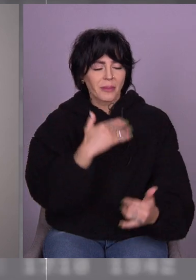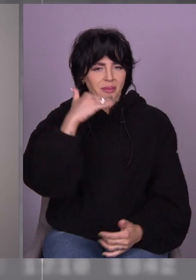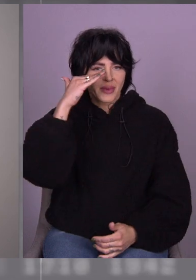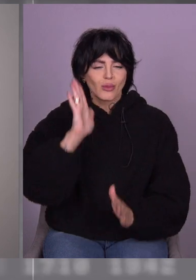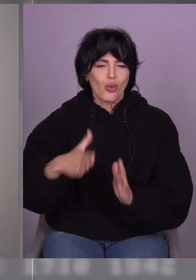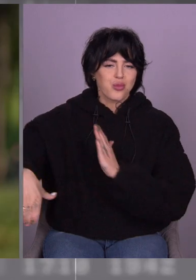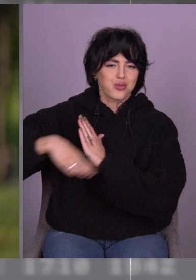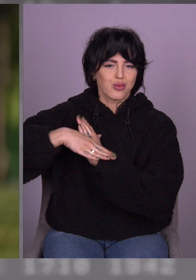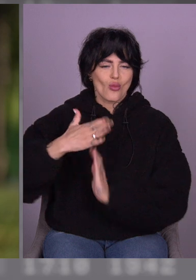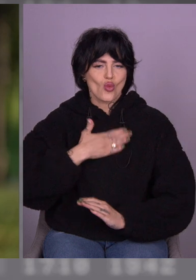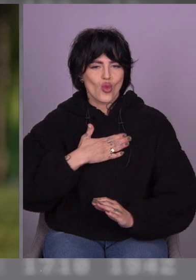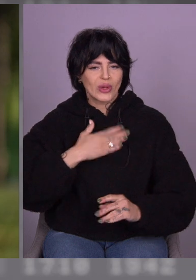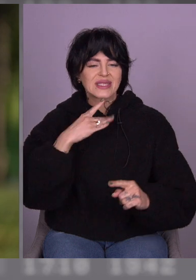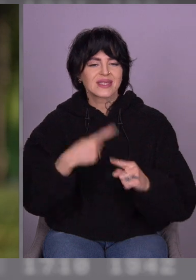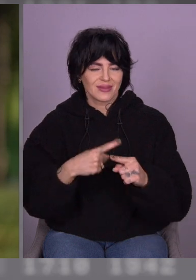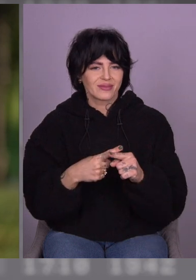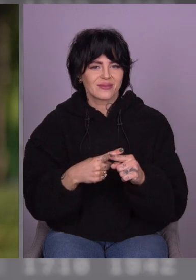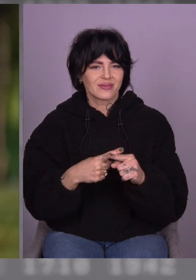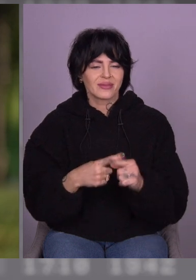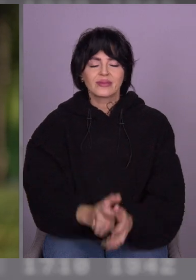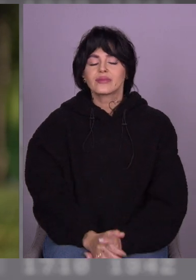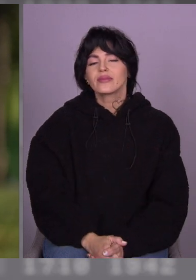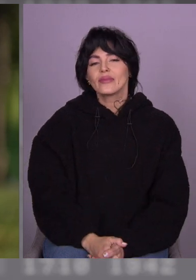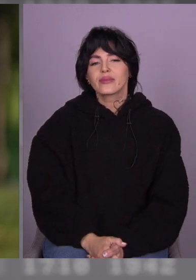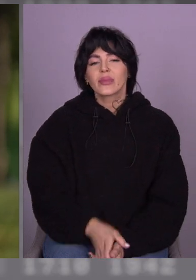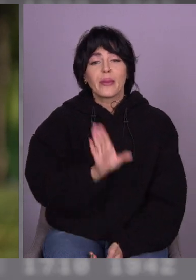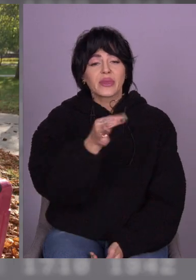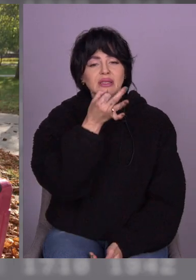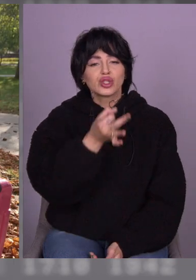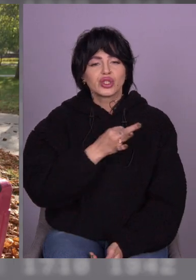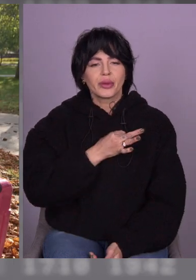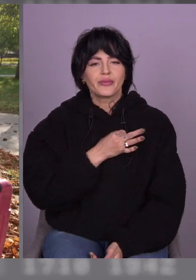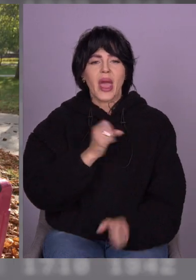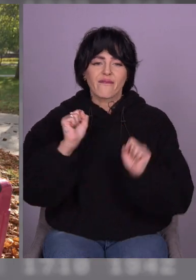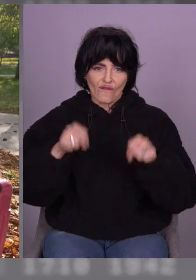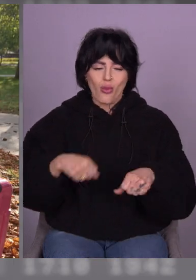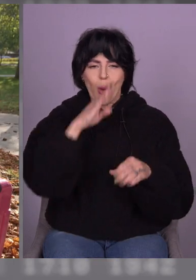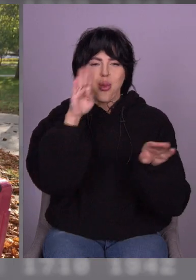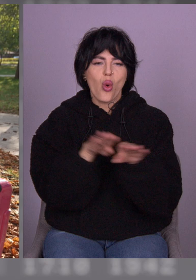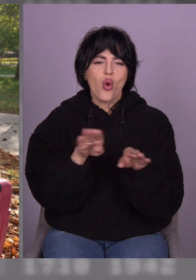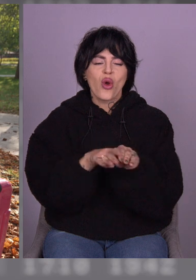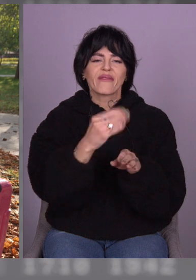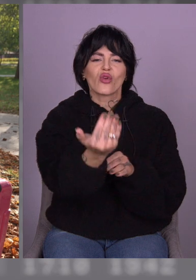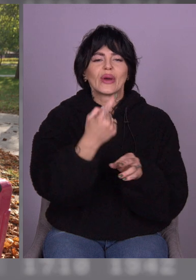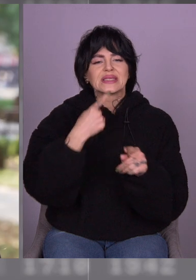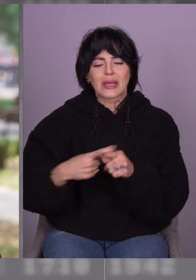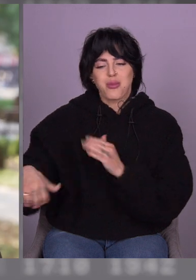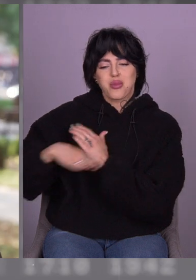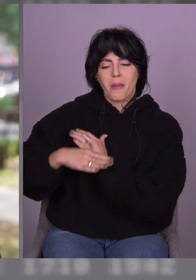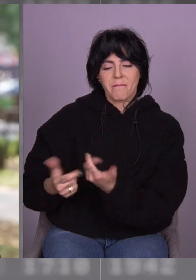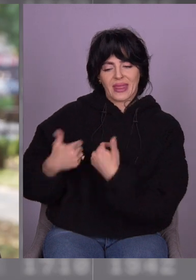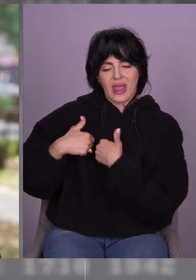сестра Алла. А скажи, будь ласка, чи можливо таке, щоб сестра начебто мені допомагала, начебто я буду знімати